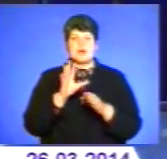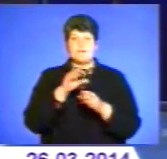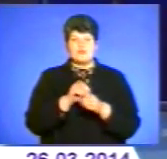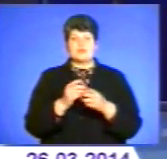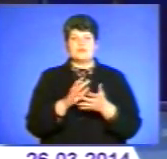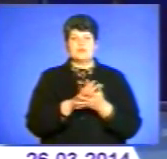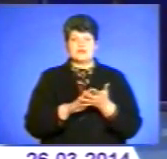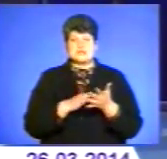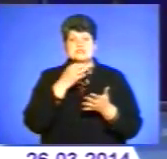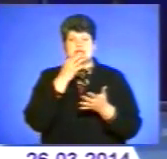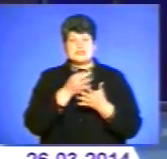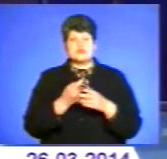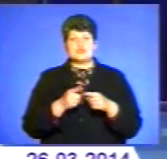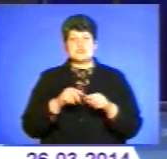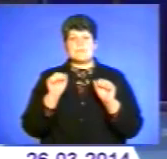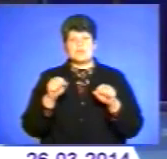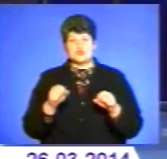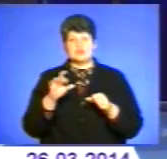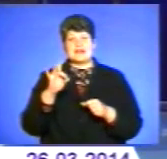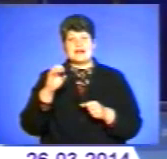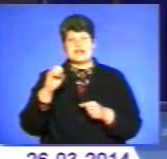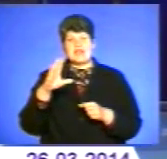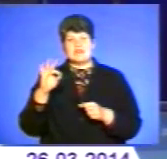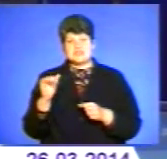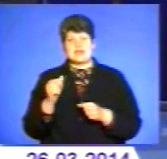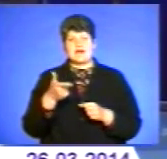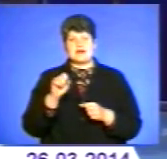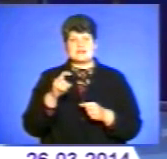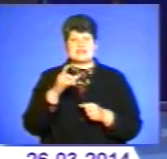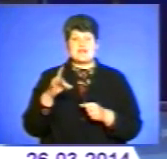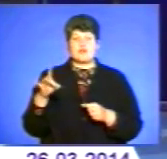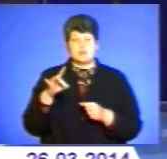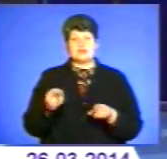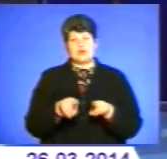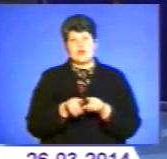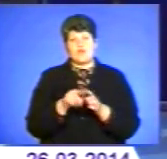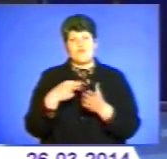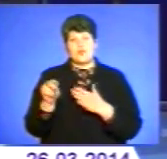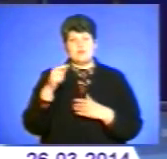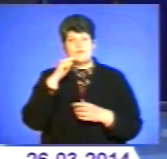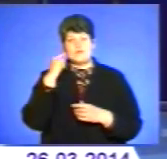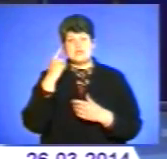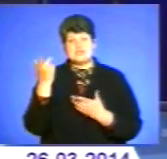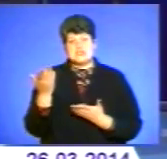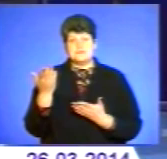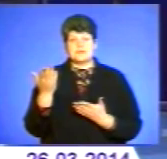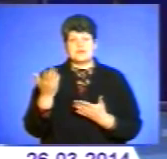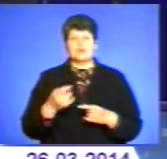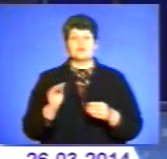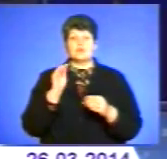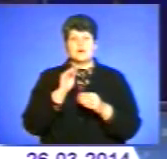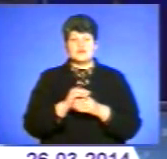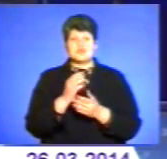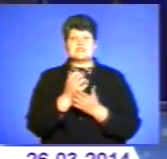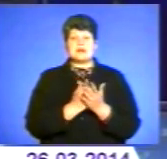міністр зазначив, що це може бути як реверсний газ з Європи, так і газ, куплений у російського Газпрому. Додав, що з